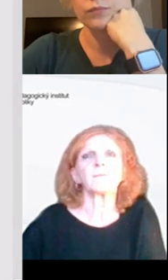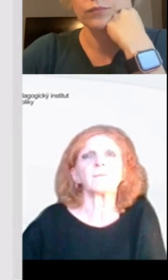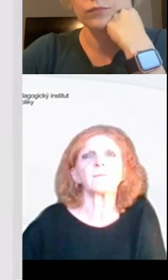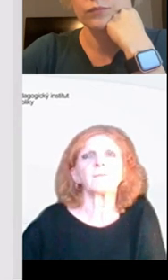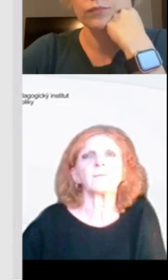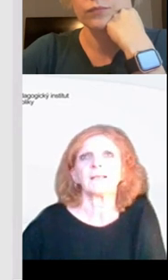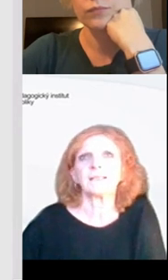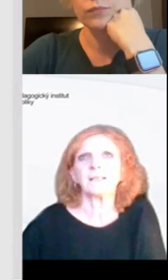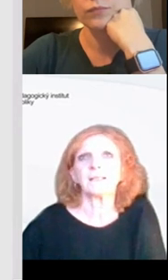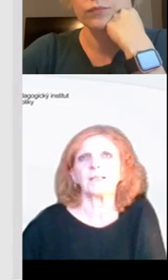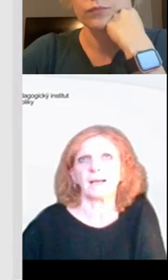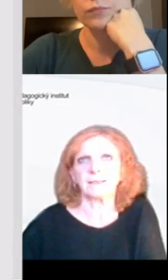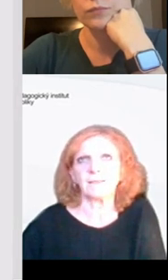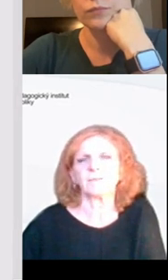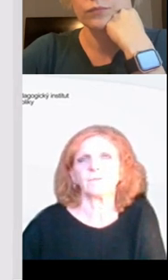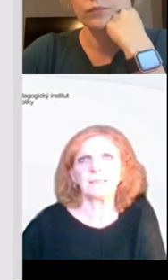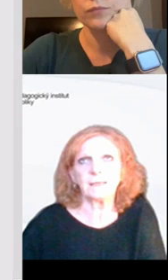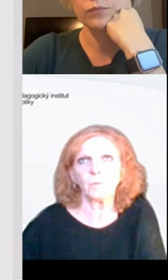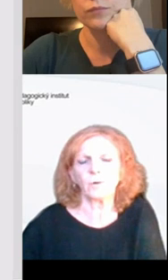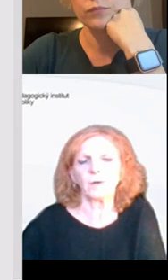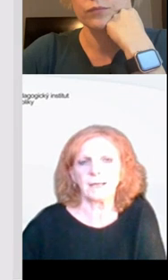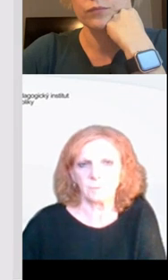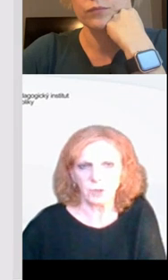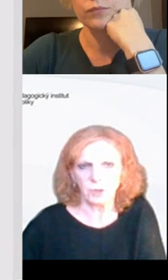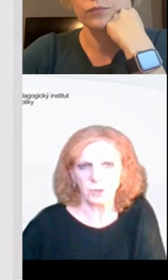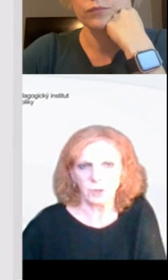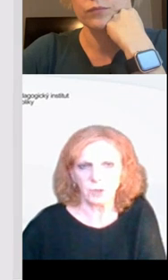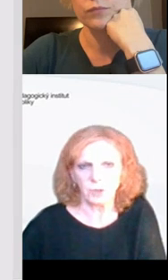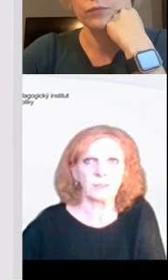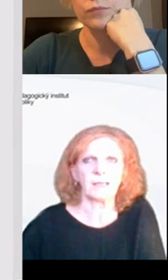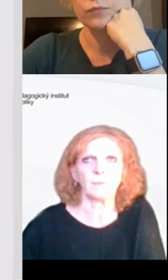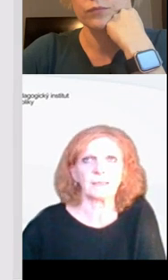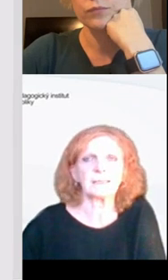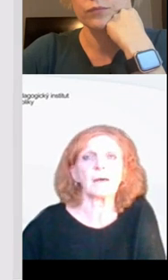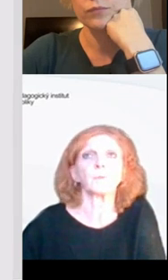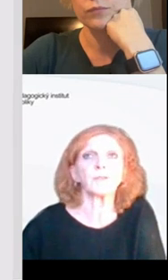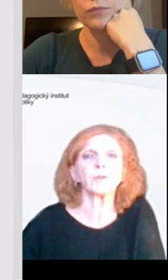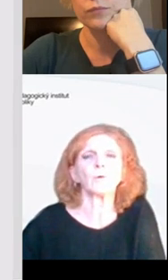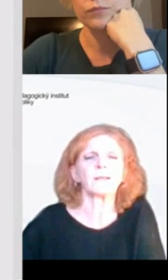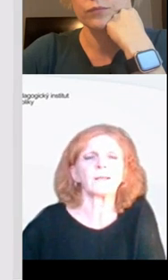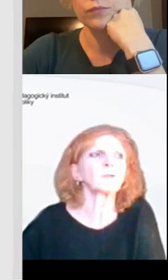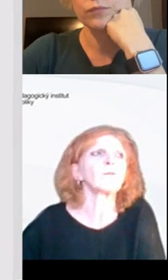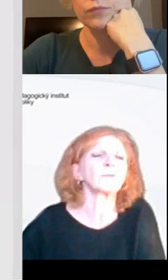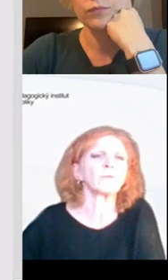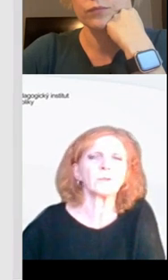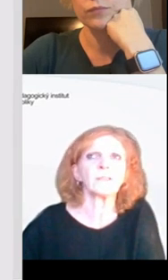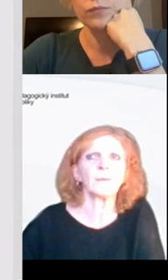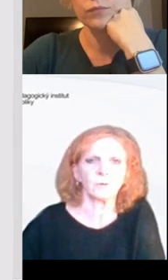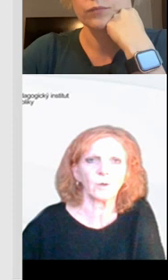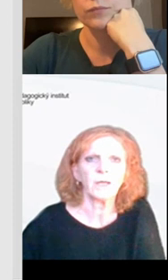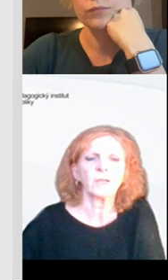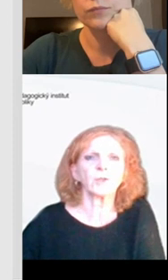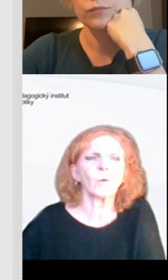popisy jednotlivých dílčích aktivit jednou konkrétním předmětu, to znamená v českém jazyce, a pod každou tou aktivitou vás